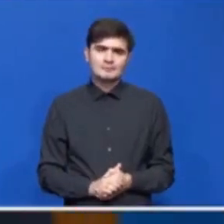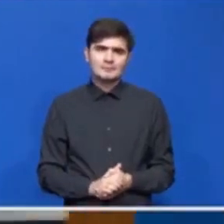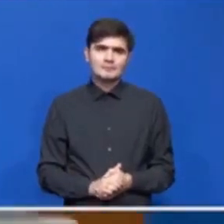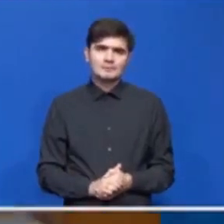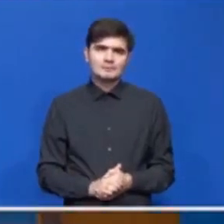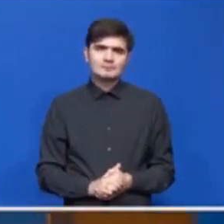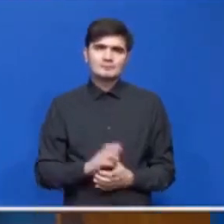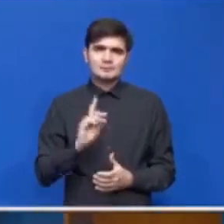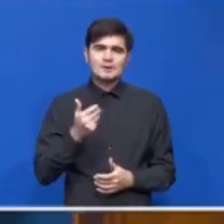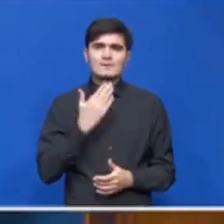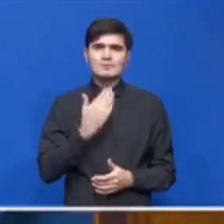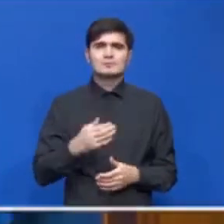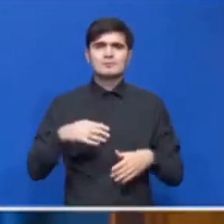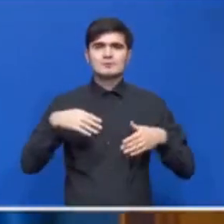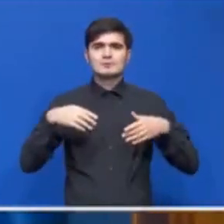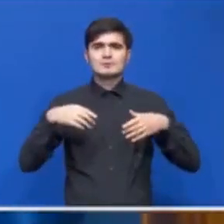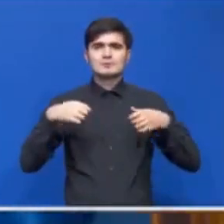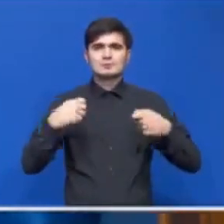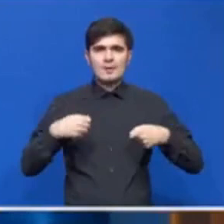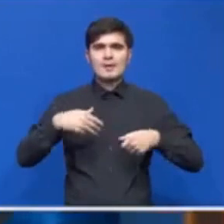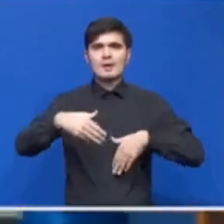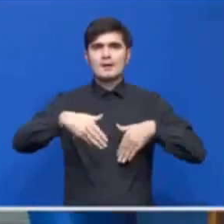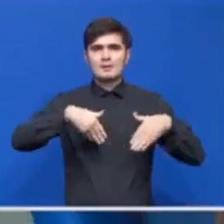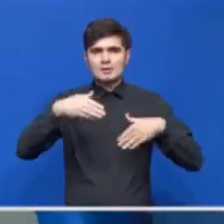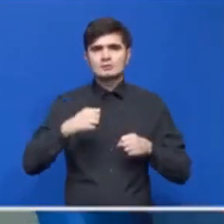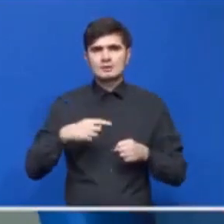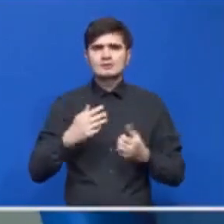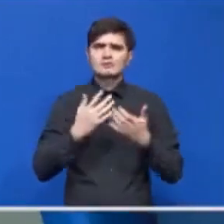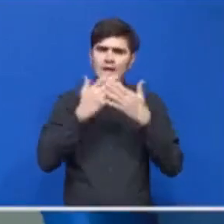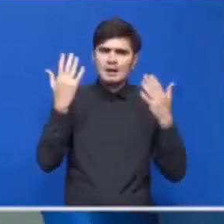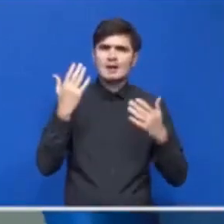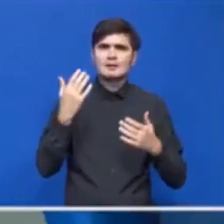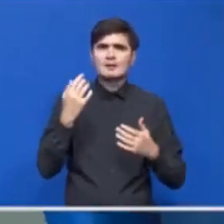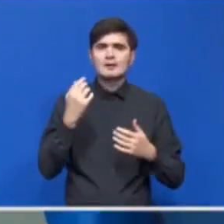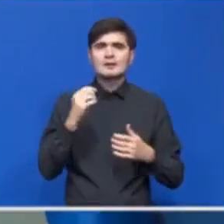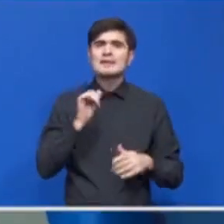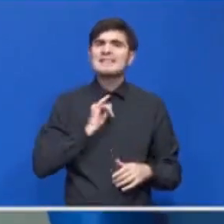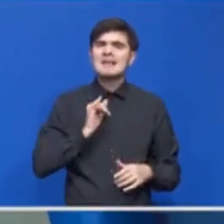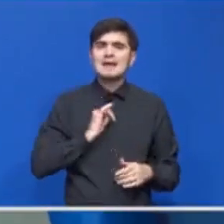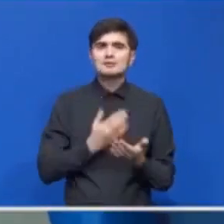vă mulțumesc, doamne ministru, e clar că acest interes pentru acest proiect de lege nu se va stinge astăzi, dar...